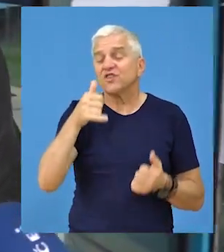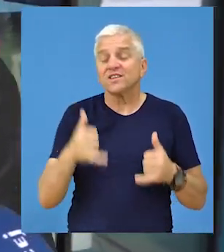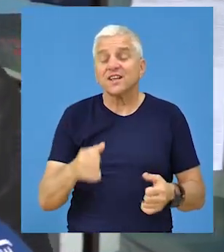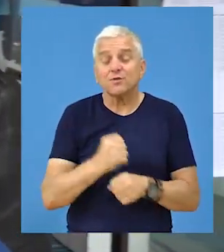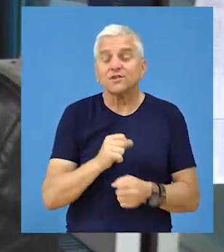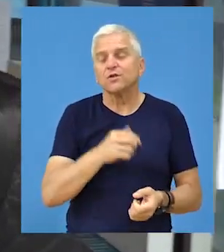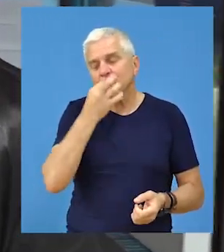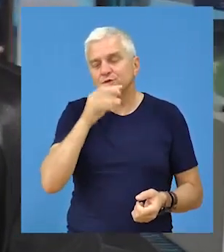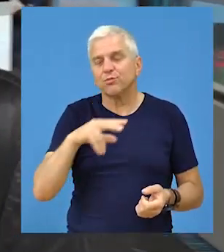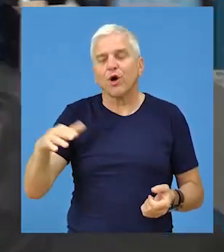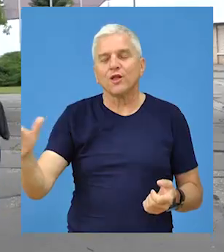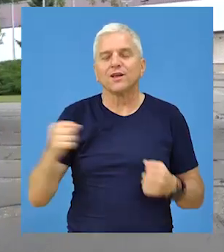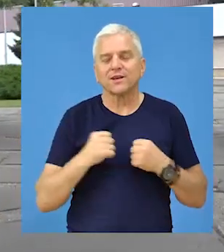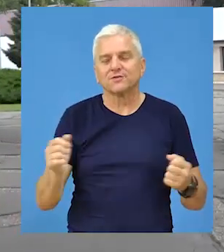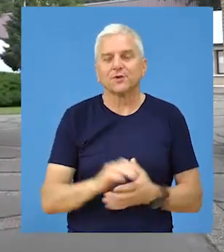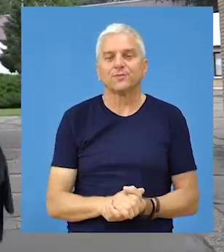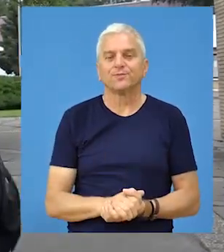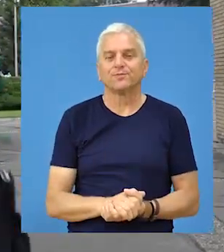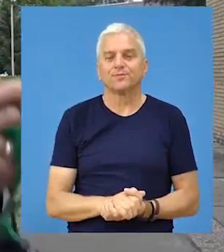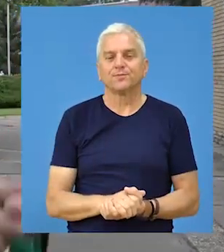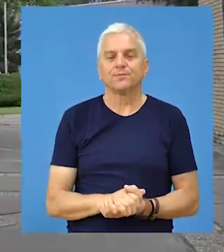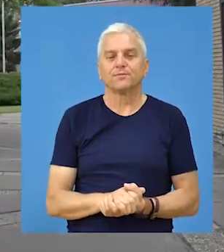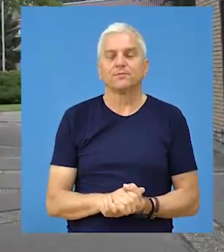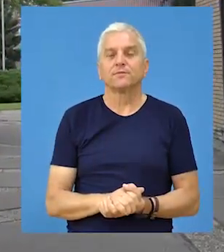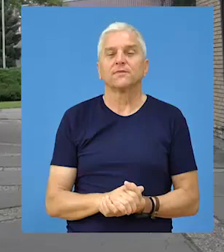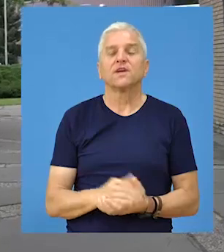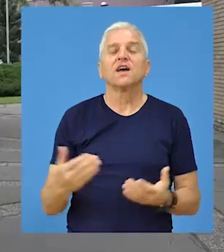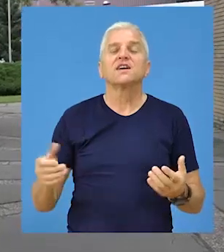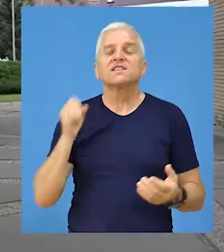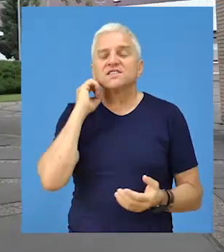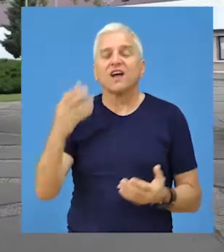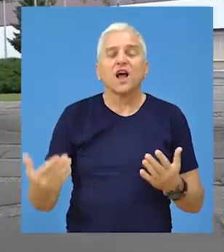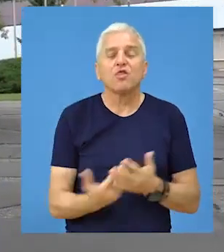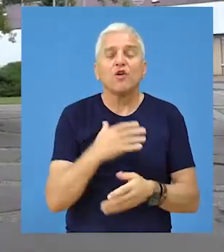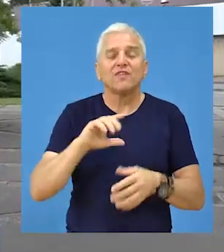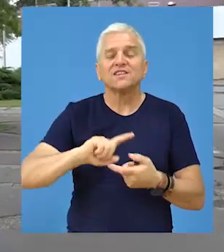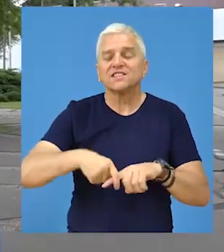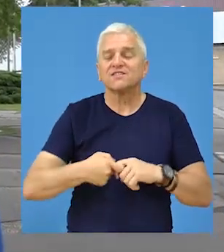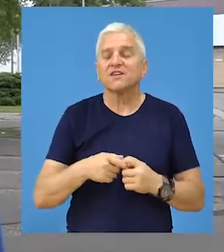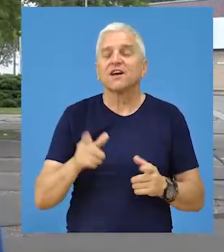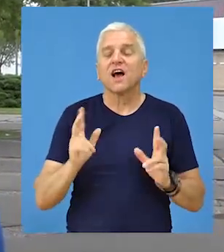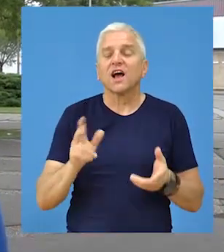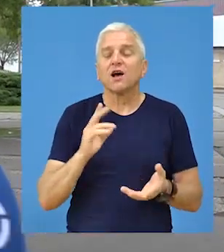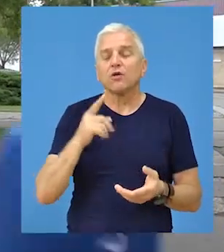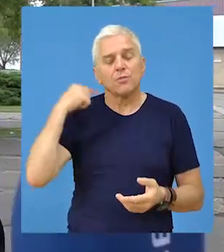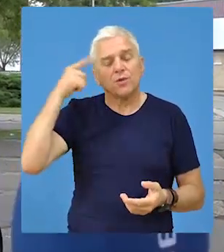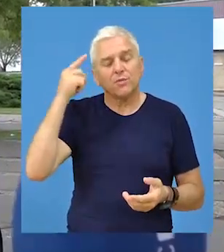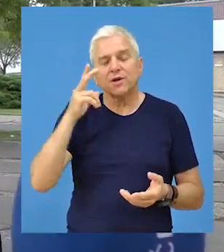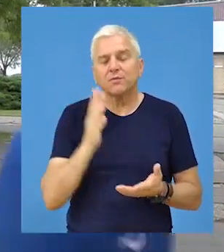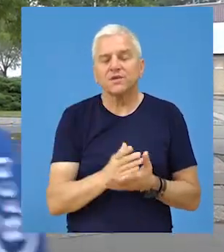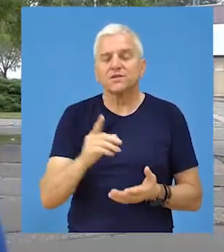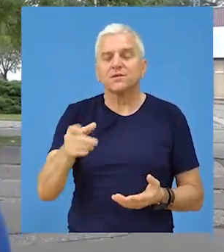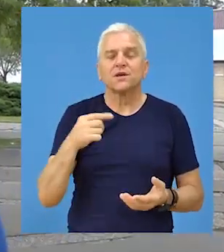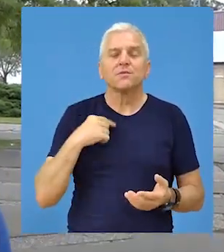što je sad sve urađeno, još tro duplo. Uvijek neke promjene. Svaka novost donosi nešto. A kakve